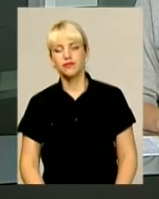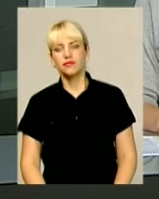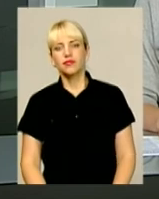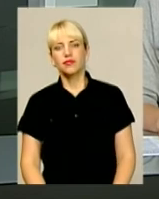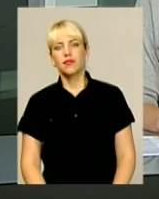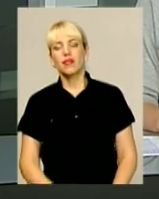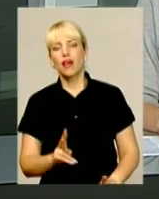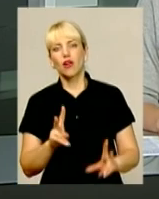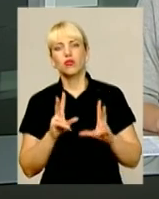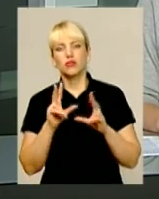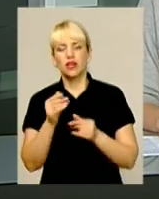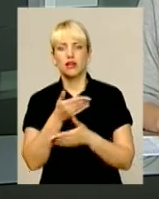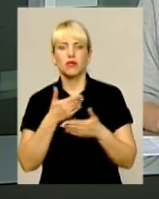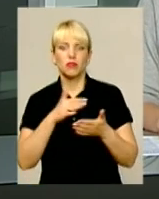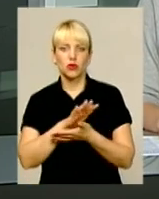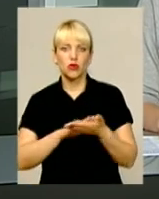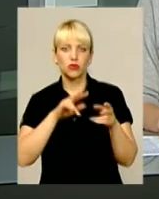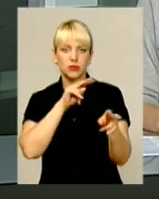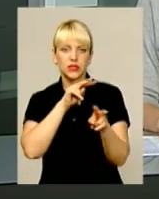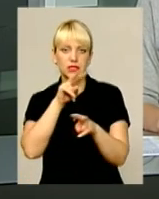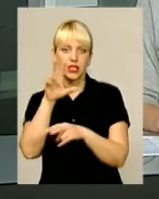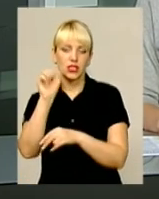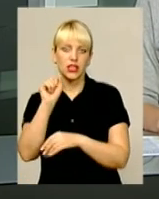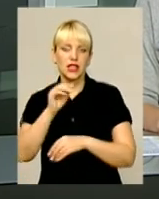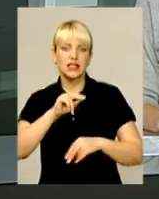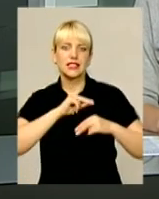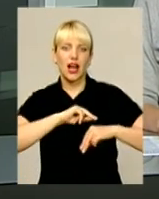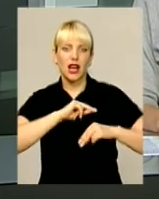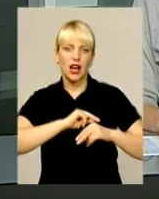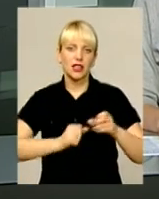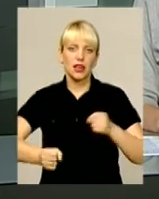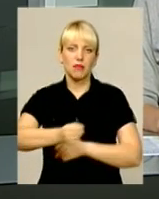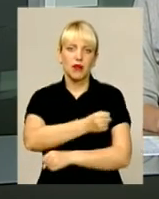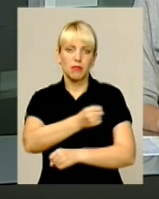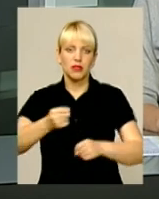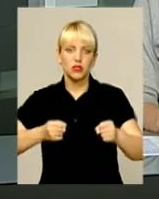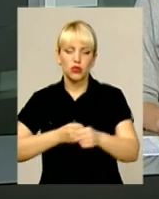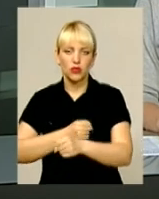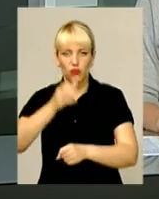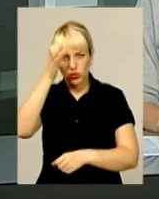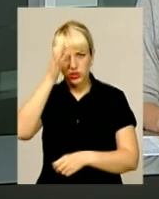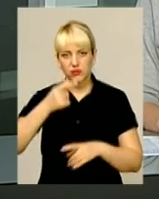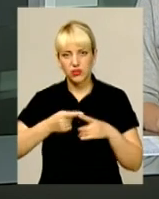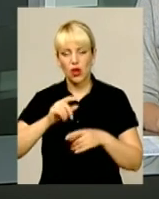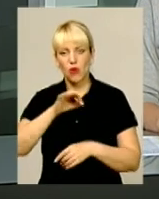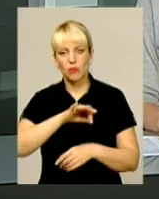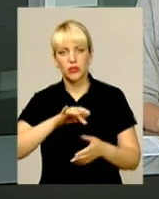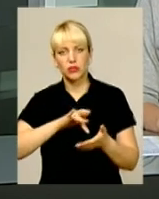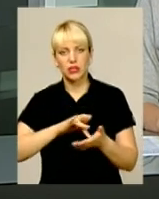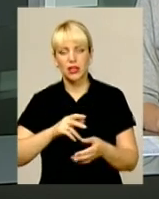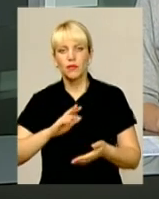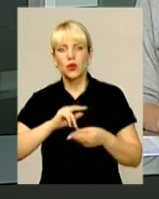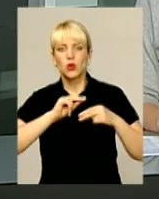І, як обіцяли, ми продовжуємо стежити за кадровими перестановками в освіті обласного центру. Нагадаю, цьогоріч трудовий